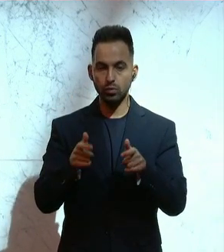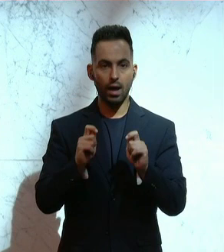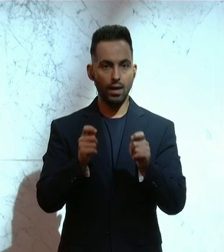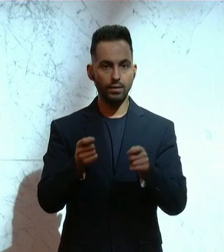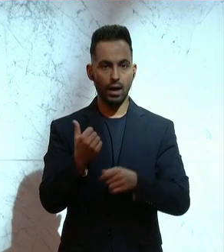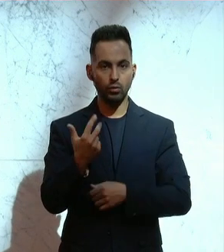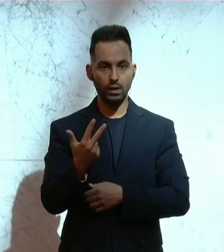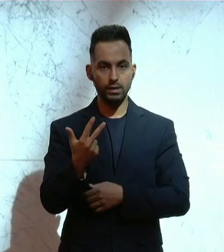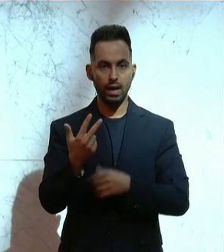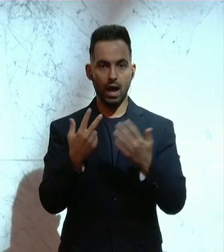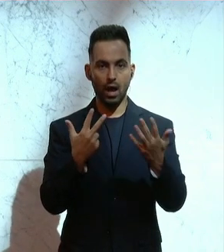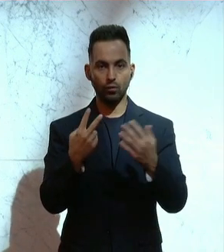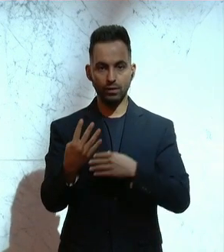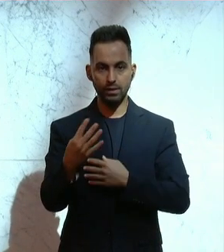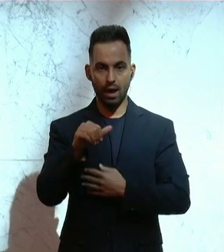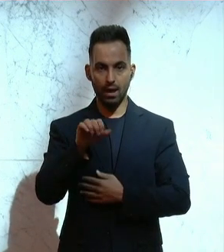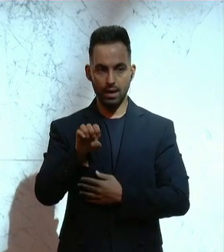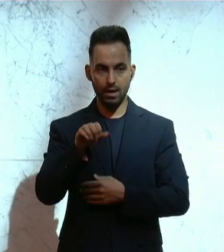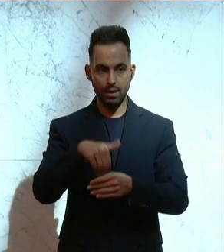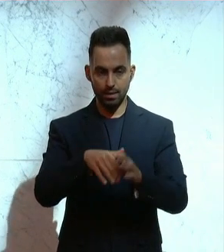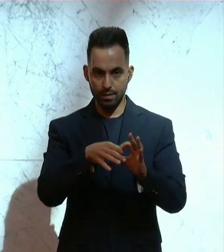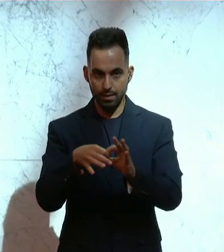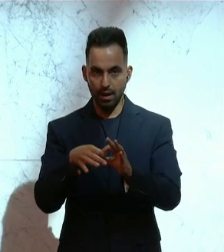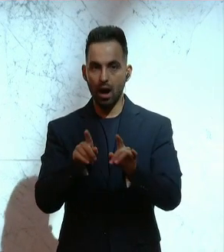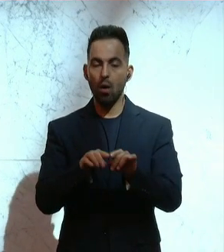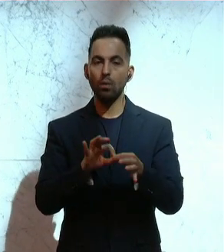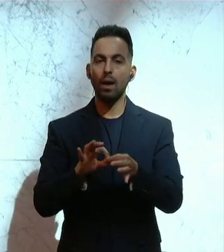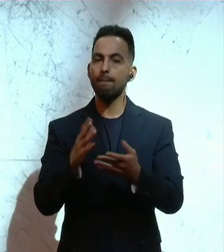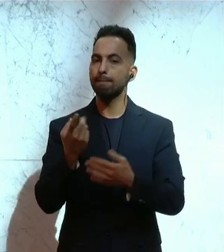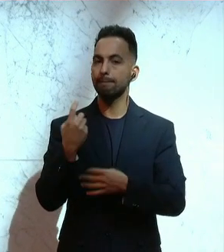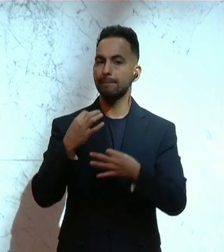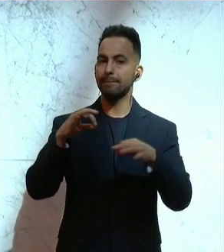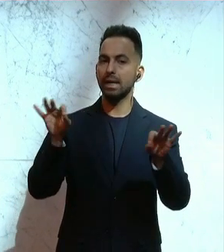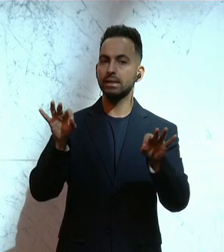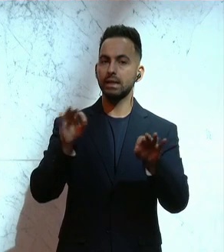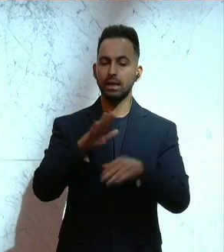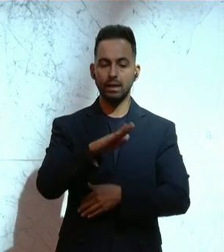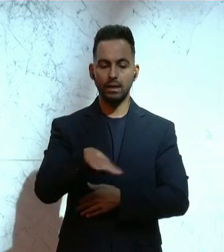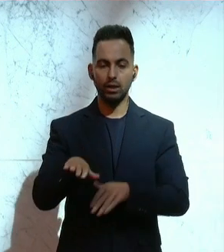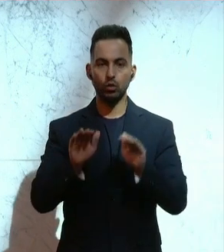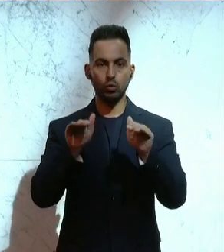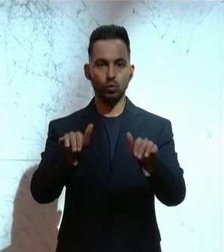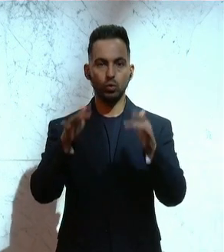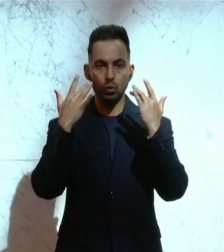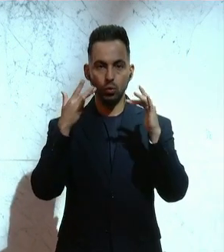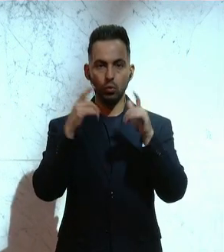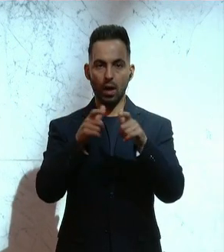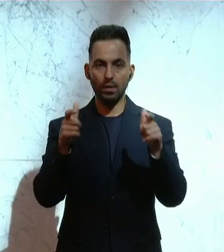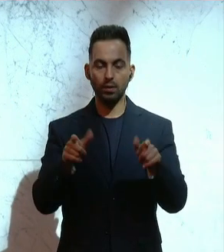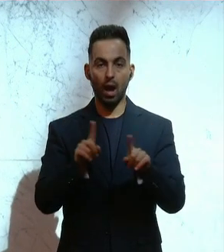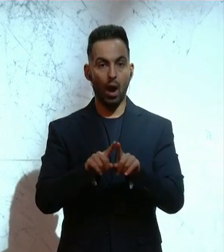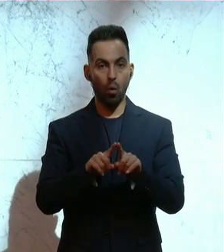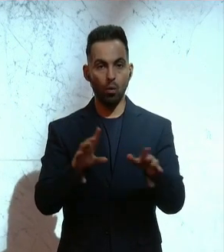31 48 AE betreffend besserer Kinderschutz in Kultureinrichtungen auch eine Frist bis 4.